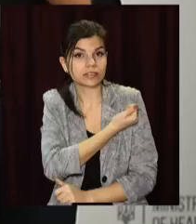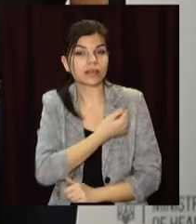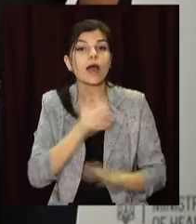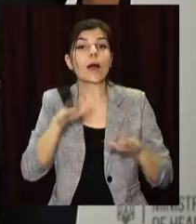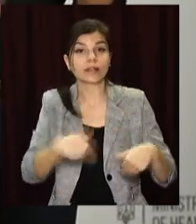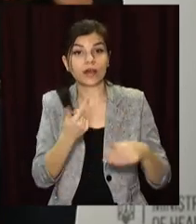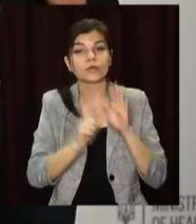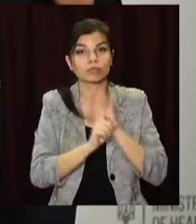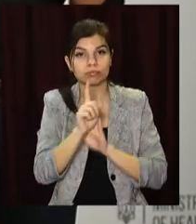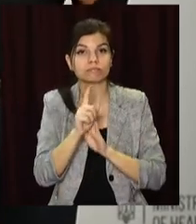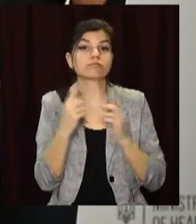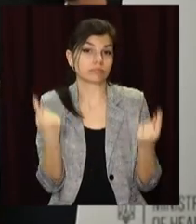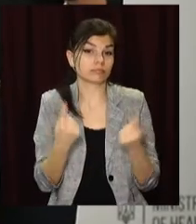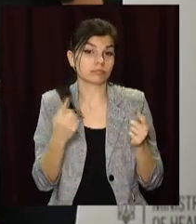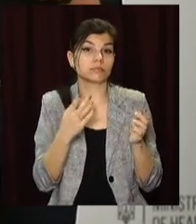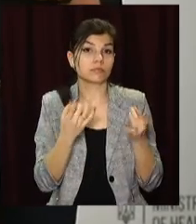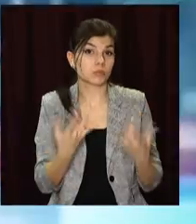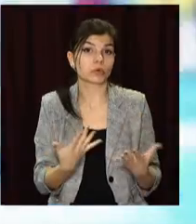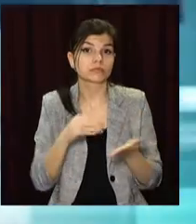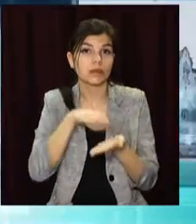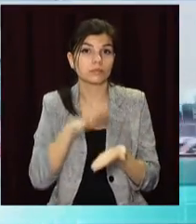вже починається стандартний елемент запису.